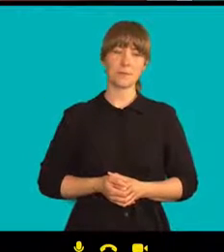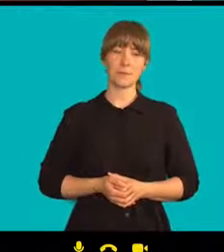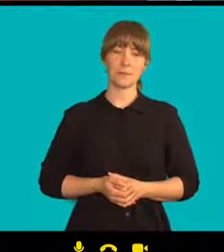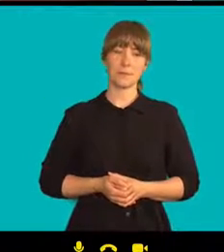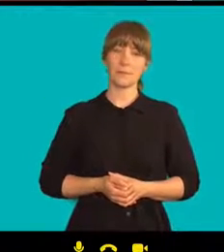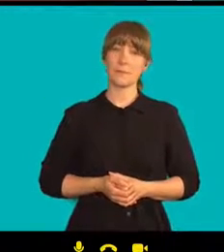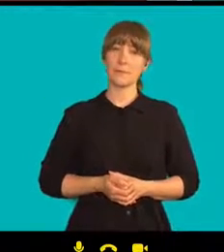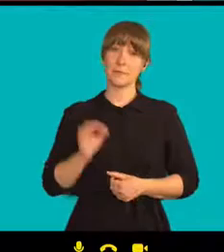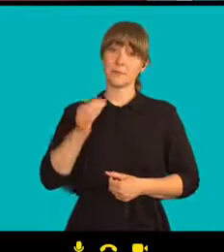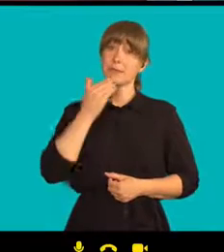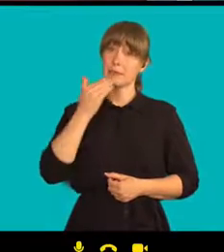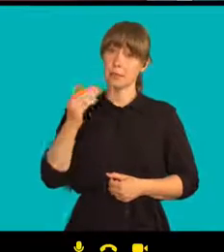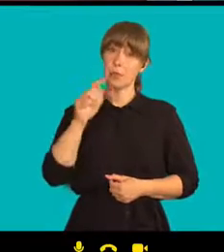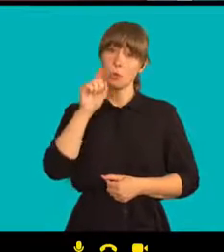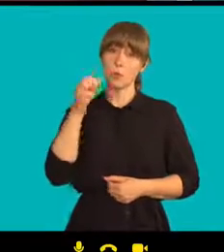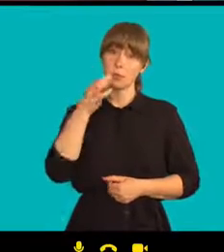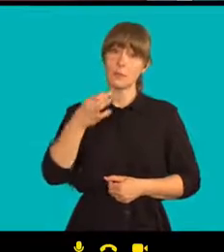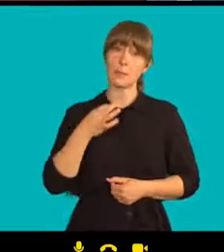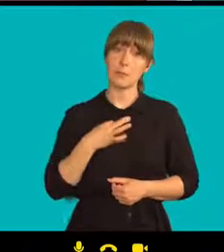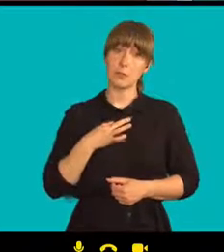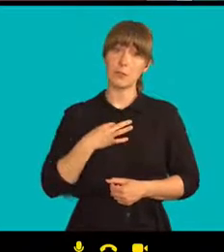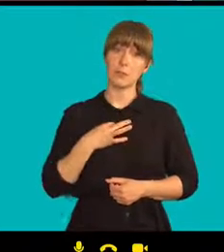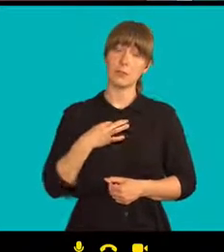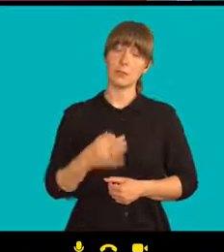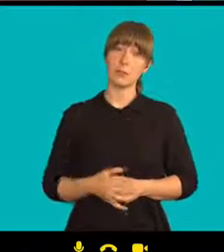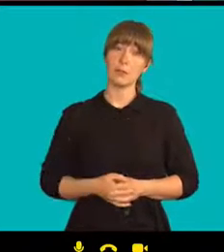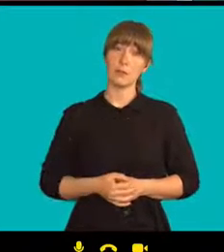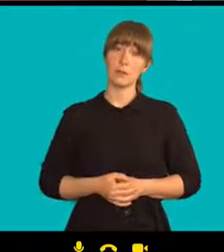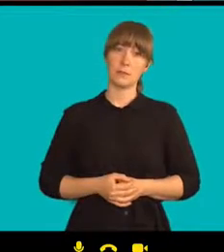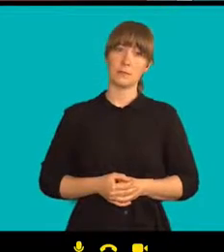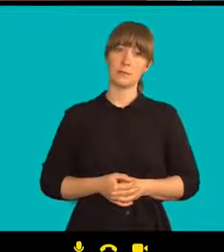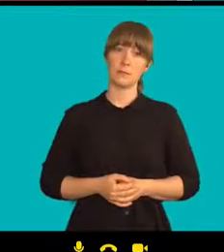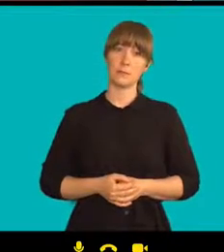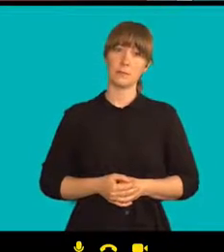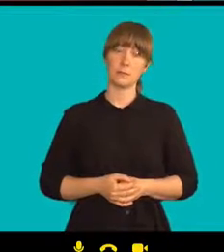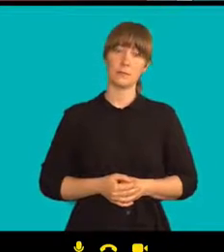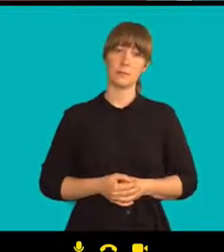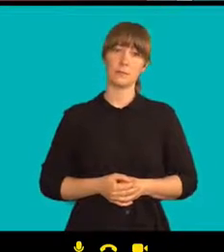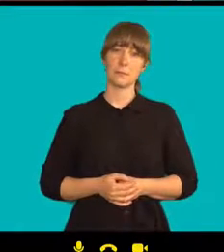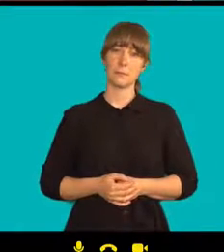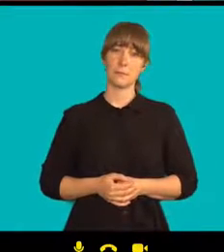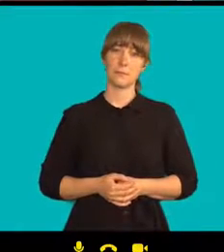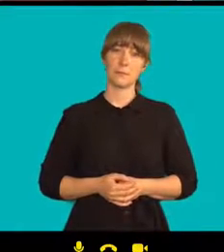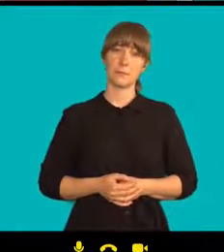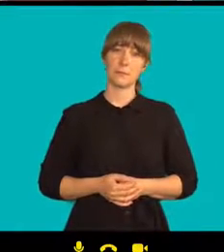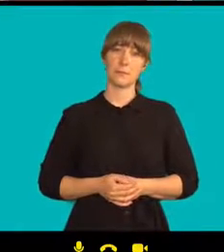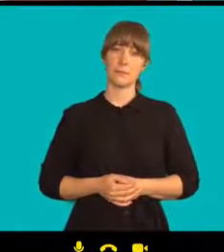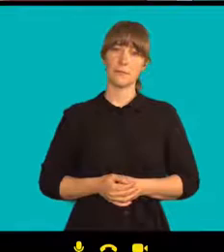Děkuji vám za tu otázku. Myslím, že podle mého názoru